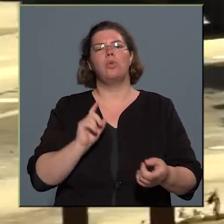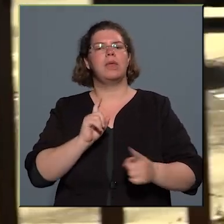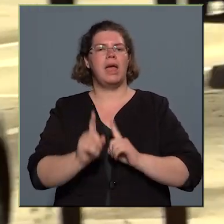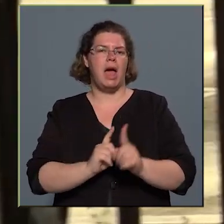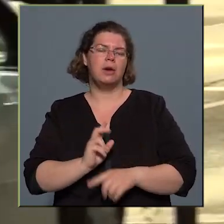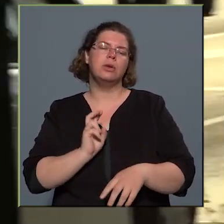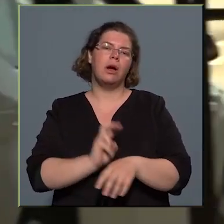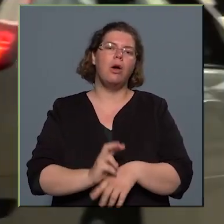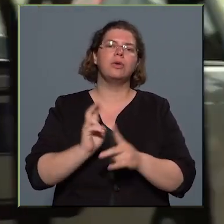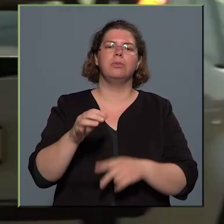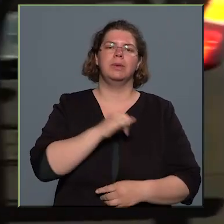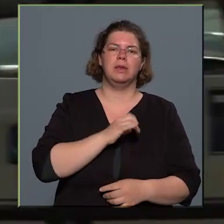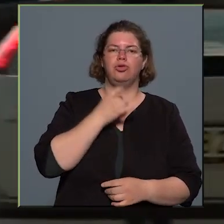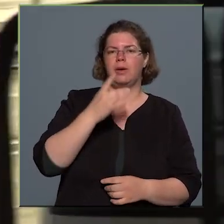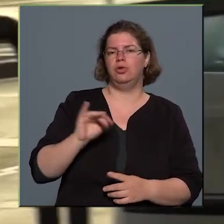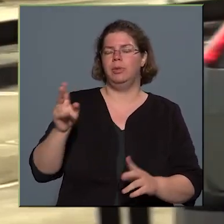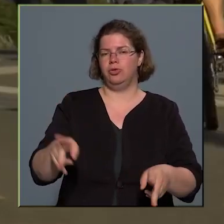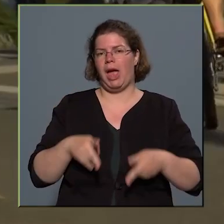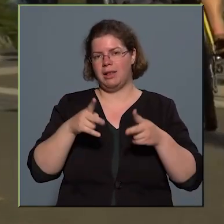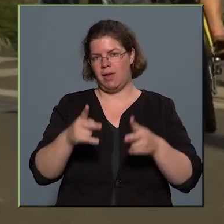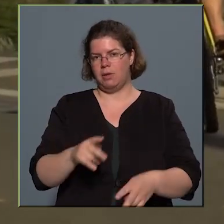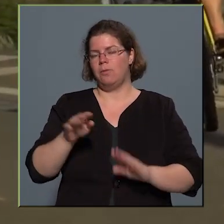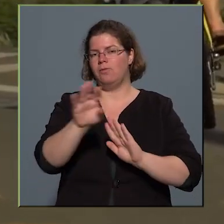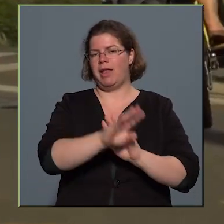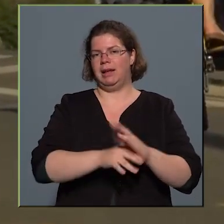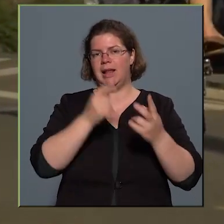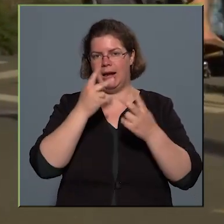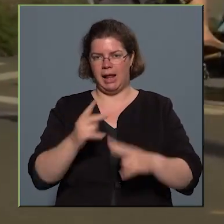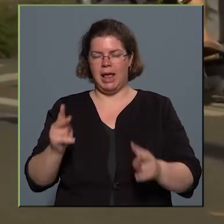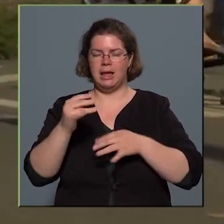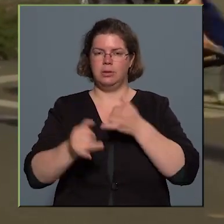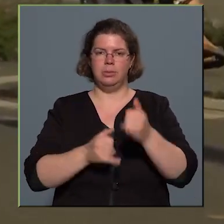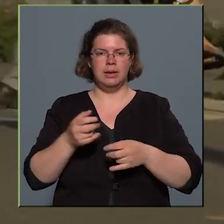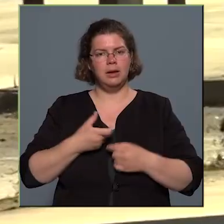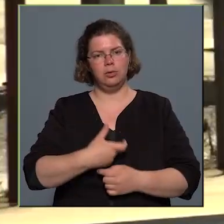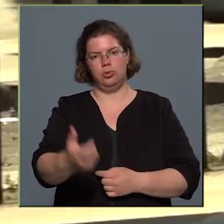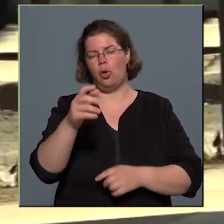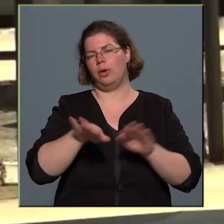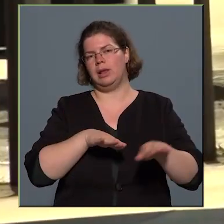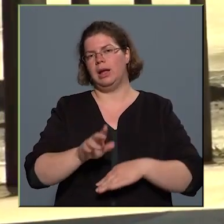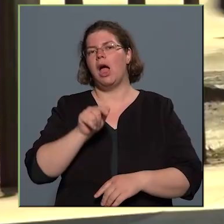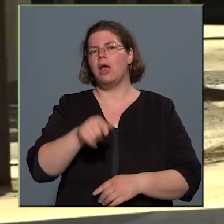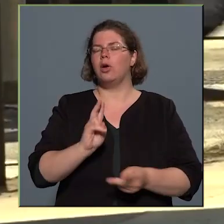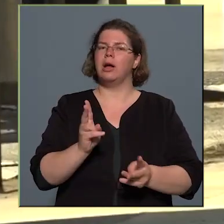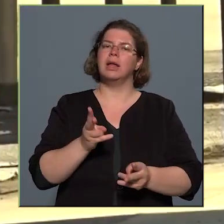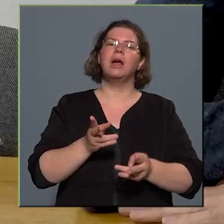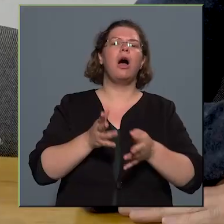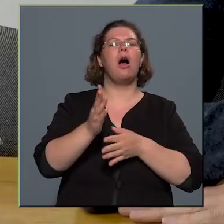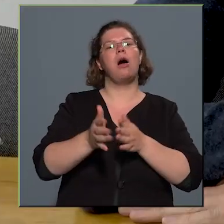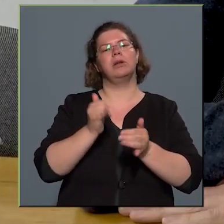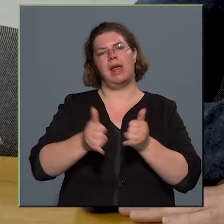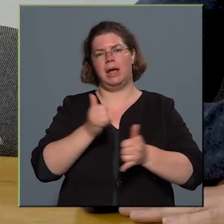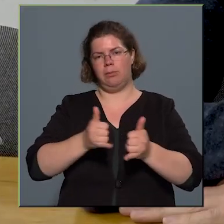hogy egy biztonságosabb és kedvezőbb feltételekkel ellátott bicikliúton közlekedhessenek azok, akik a kerékpárt választják.